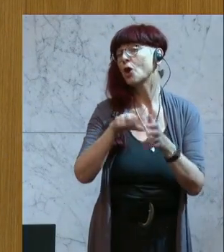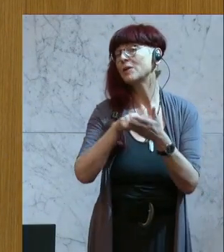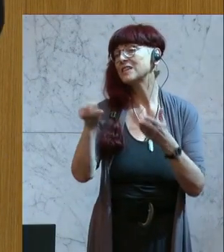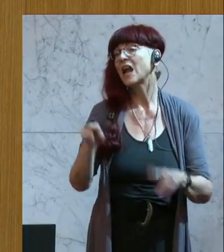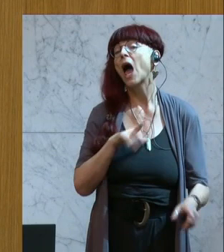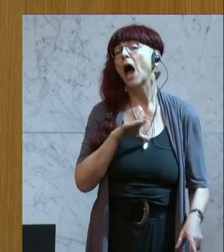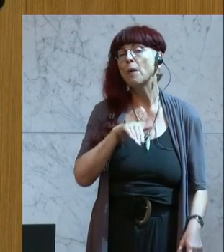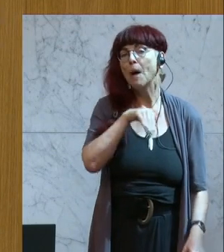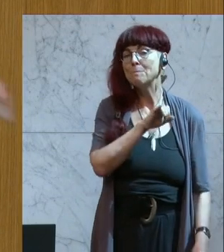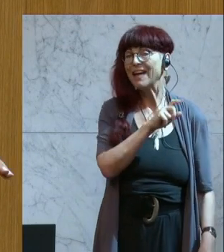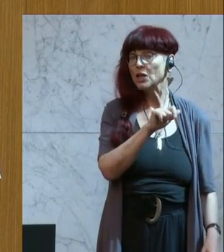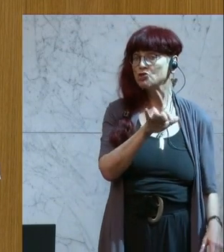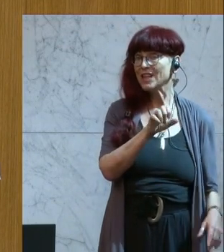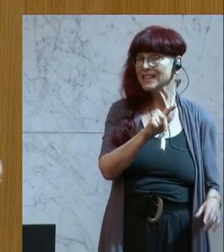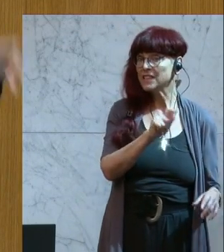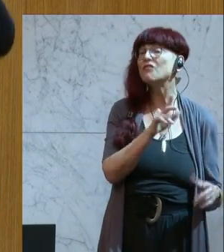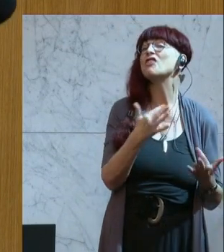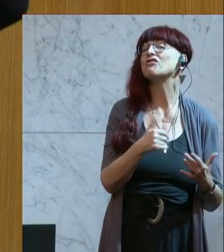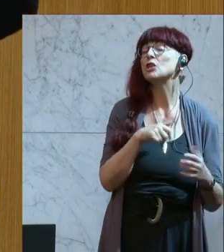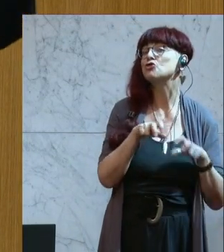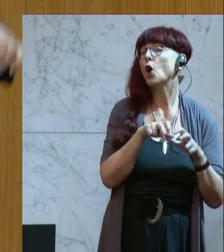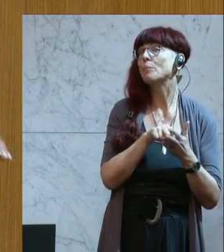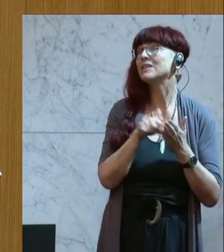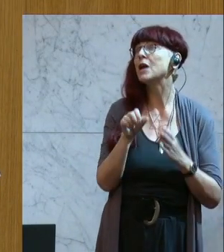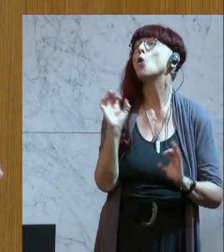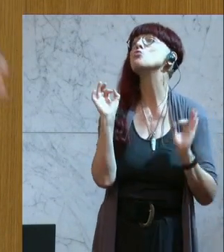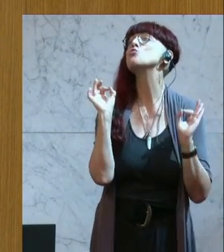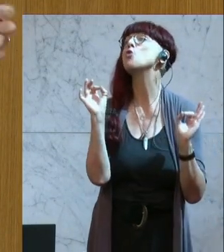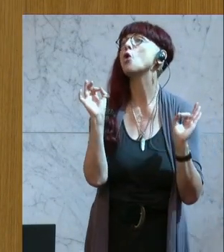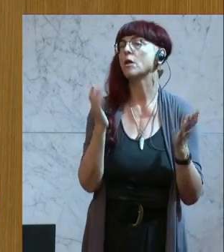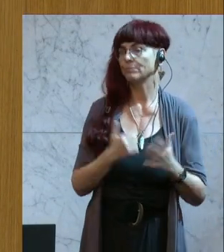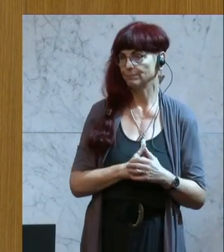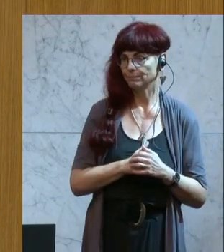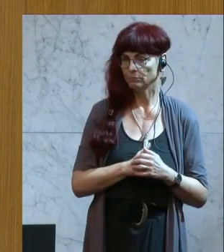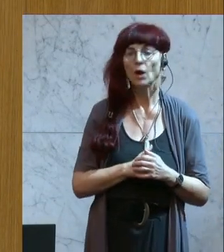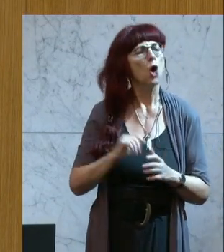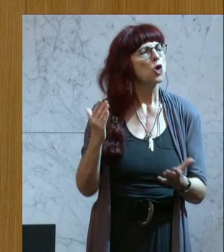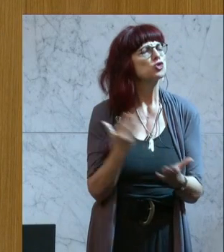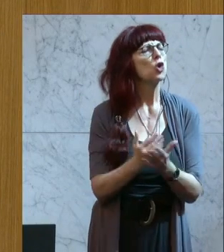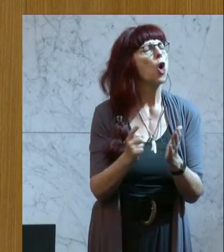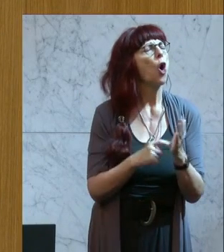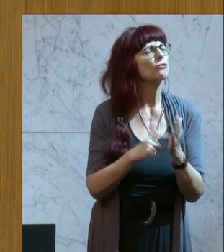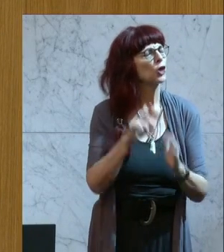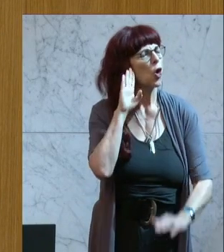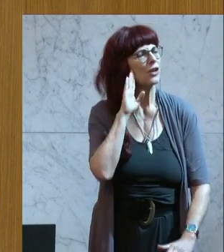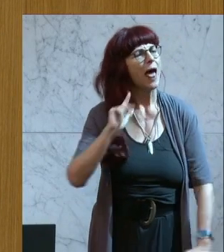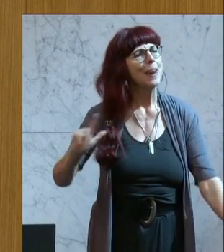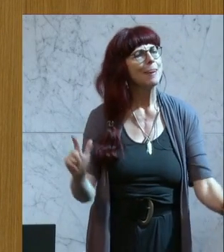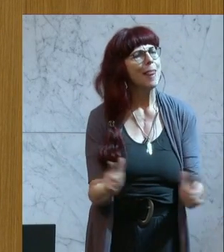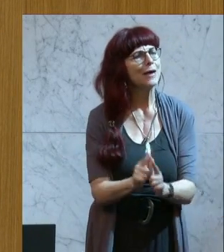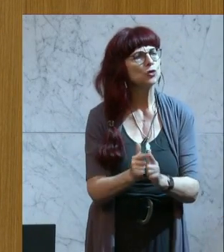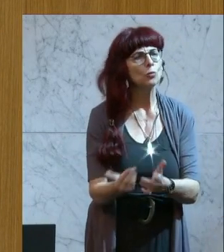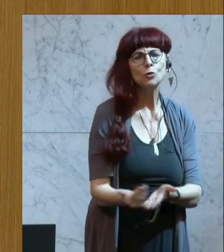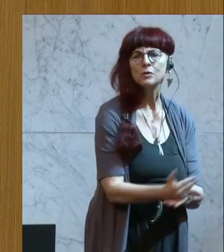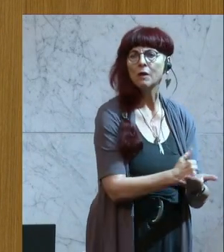Mattischitz 0 Euro Steuern zahlt. Jetzt habe ich so oft gehört, Leistung muss sich lohnen, aber was in aller Welt